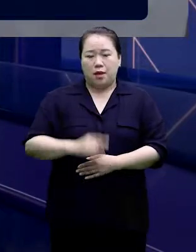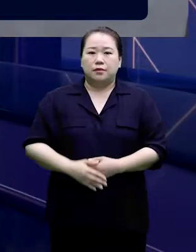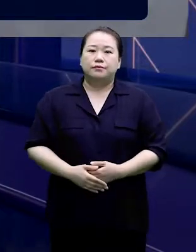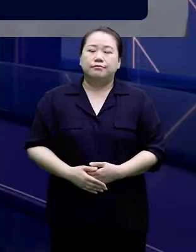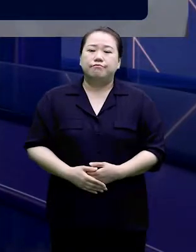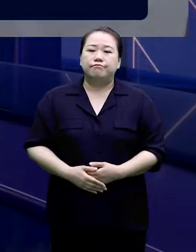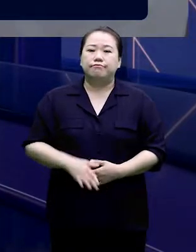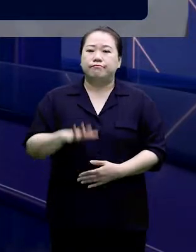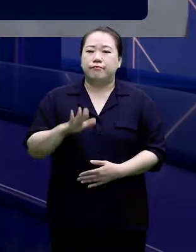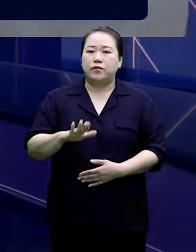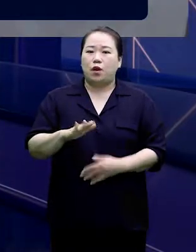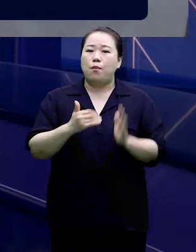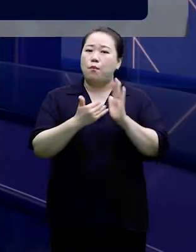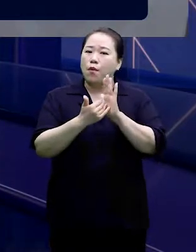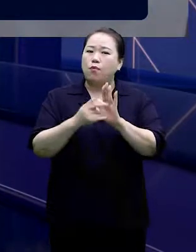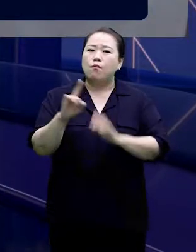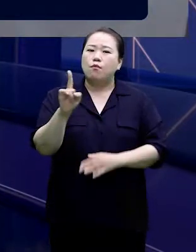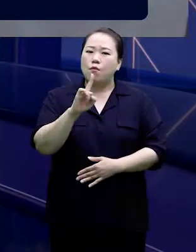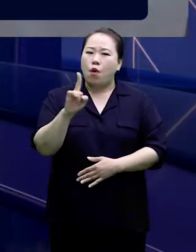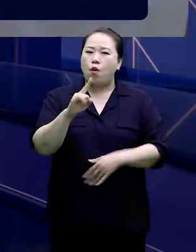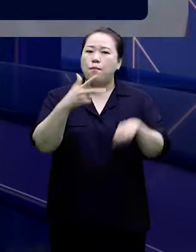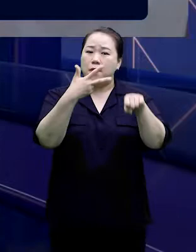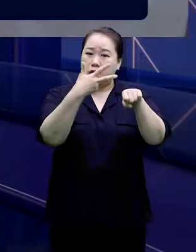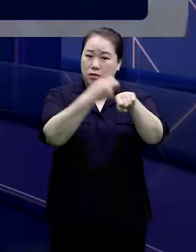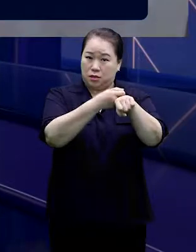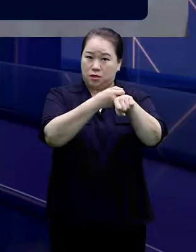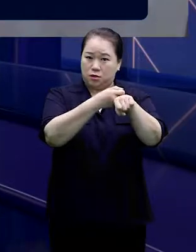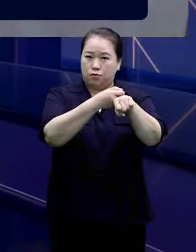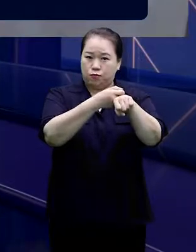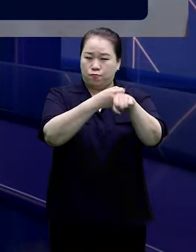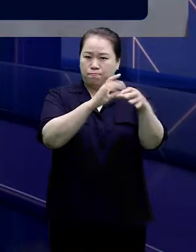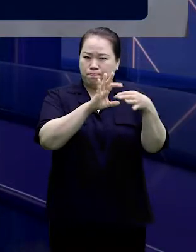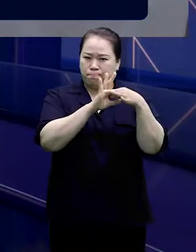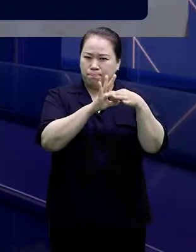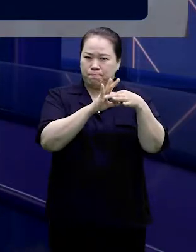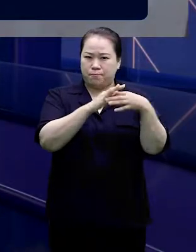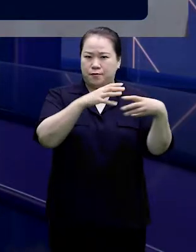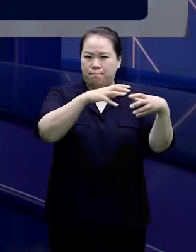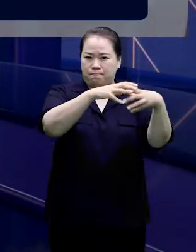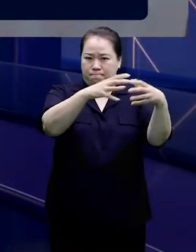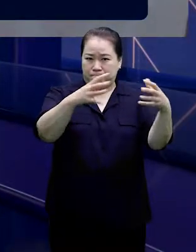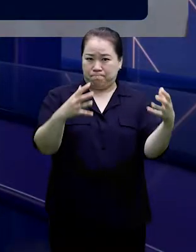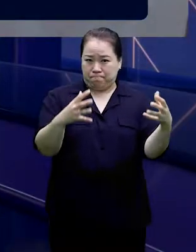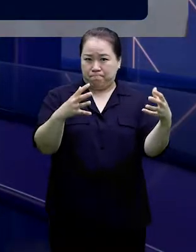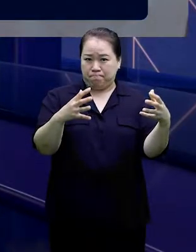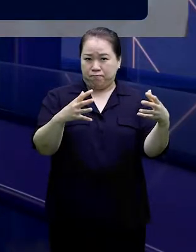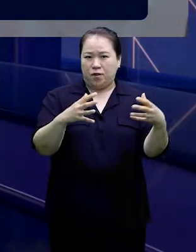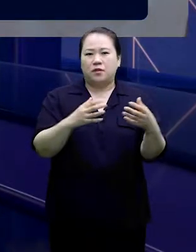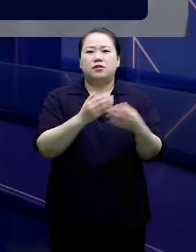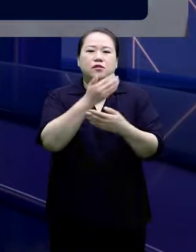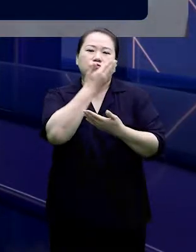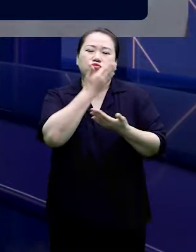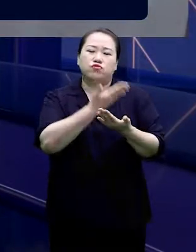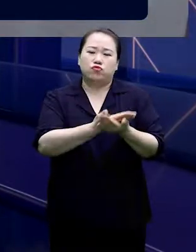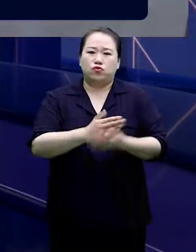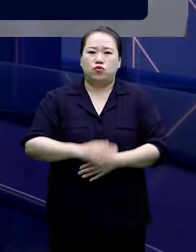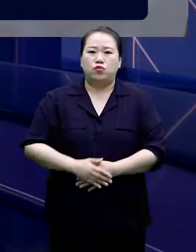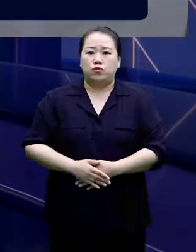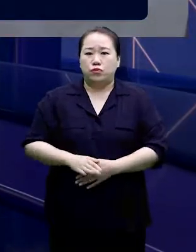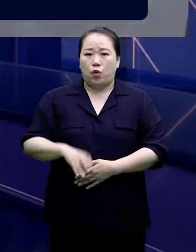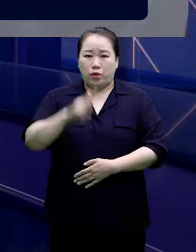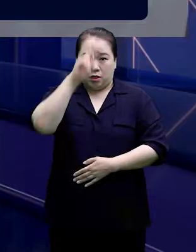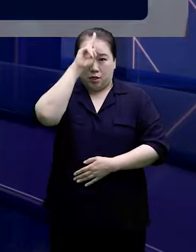접종을 통해서 집단 면역을 형성하는 것입니다. 오늘 0시 기준으로 1차 접종률은 69